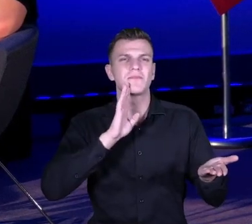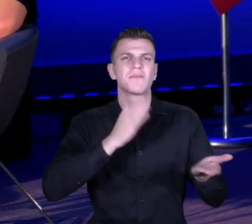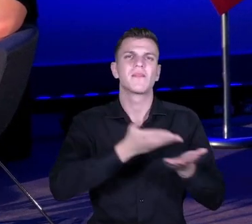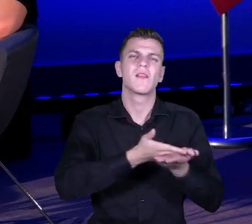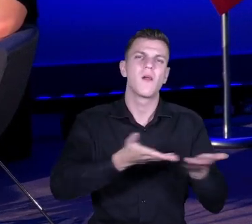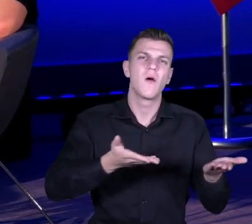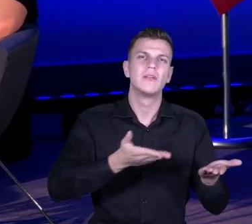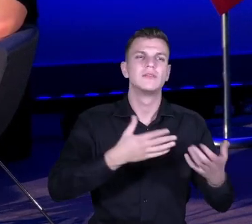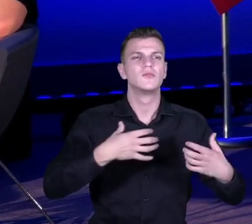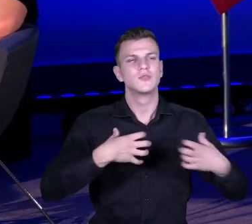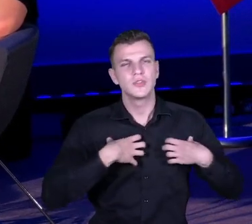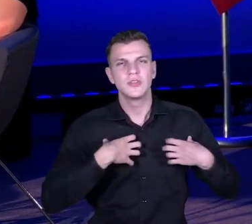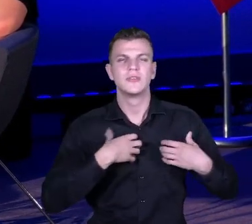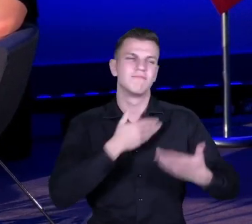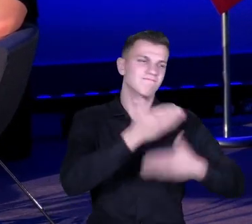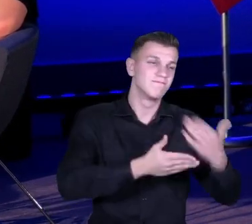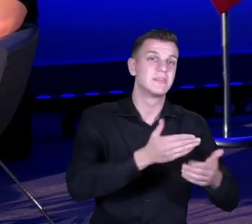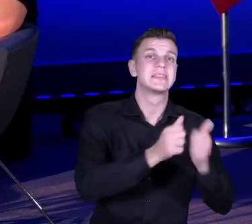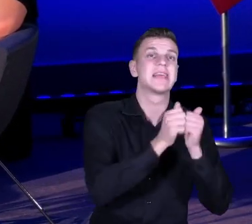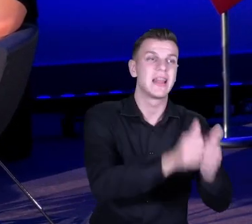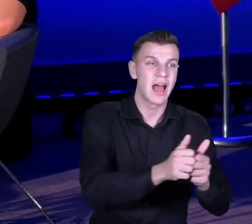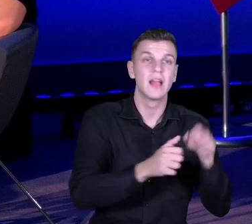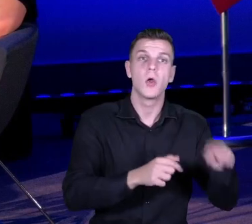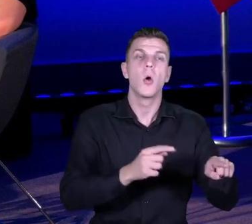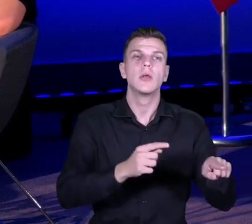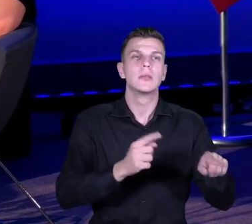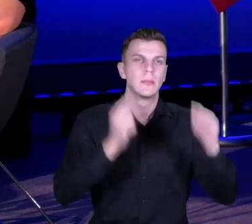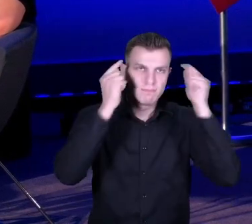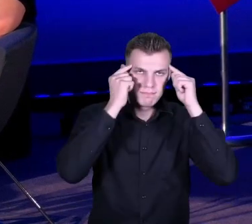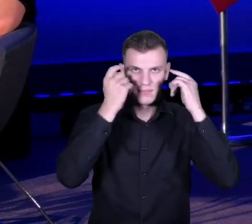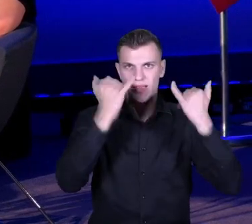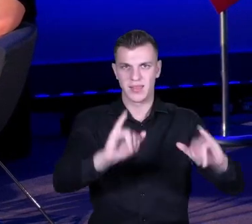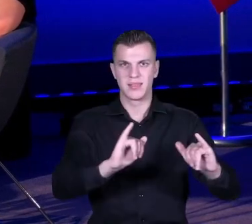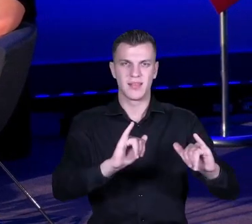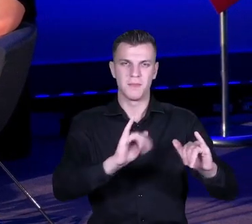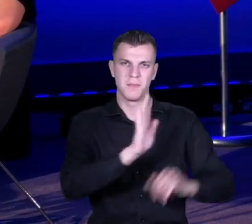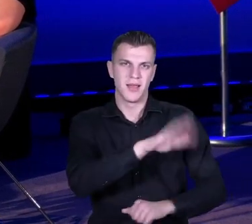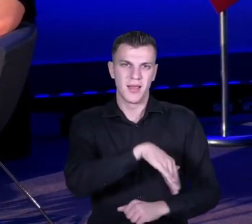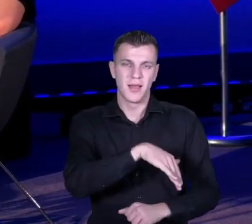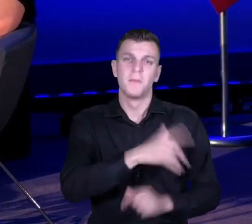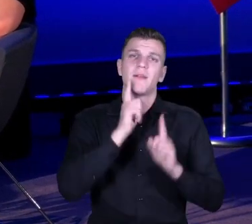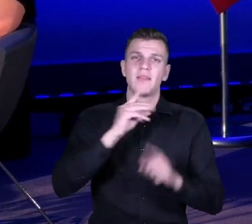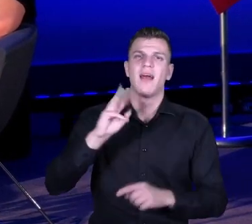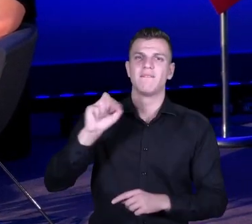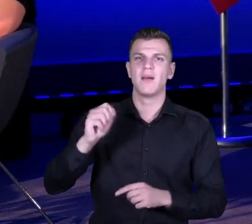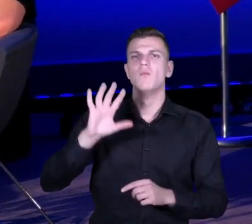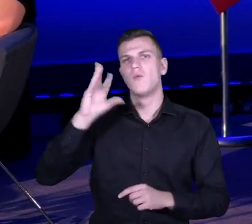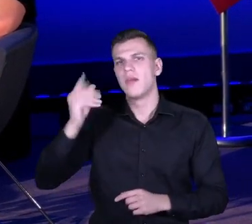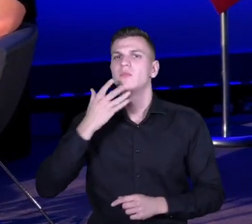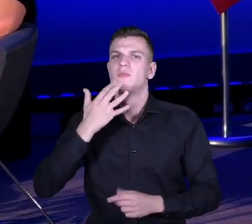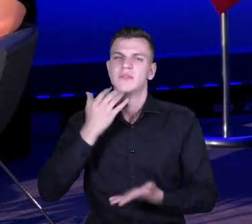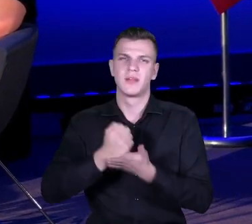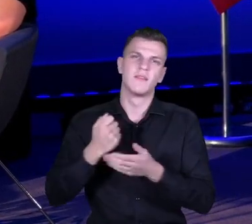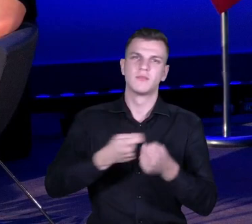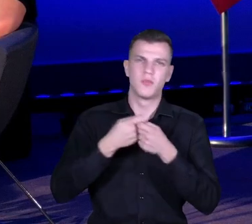i swoją rolę pojmują zupełnie inaczej, niż to było do tej pory. No rzeczywiście, tak, Ewa tu ładnie opowiada, współpraca,